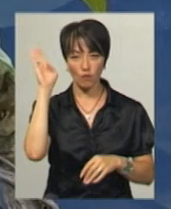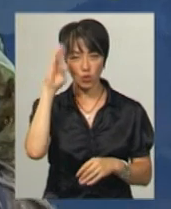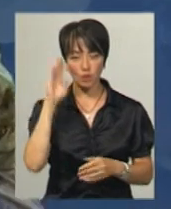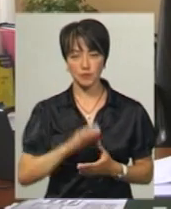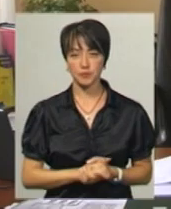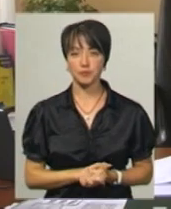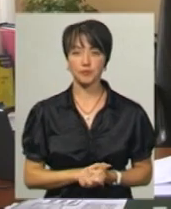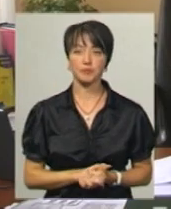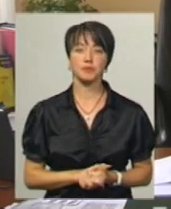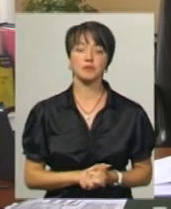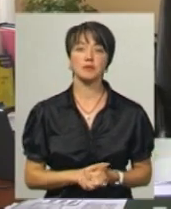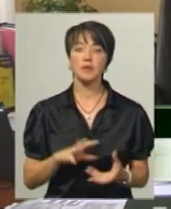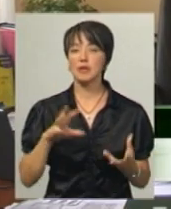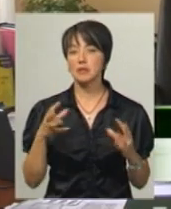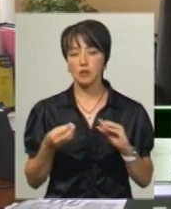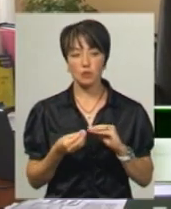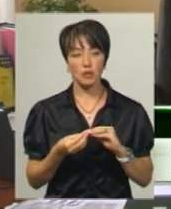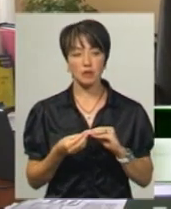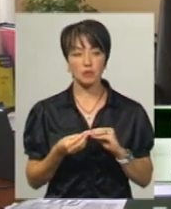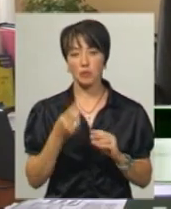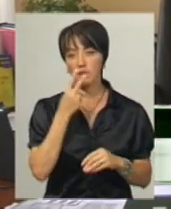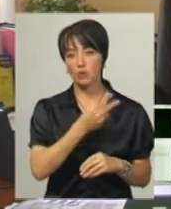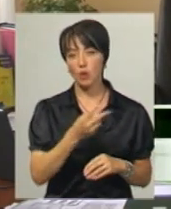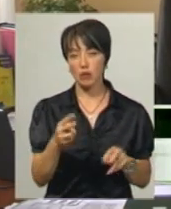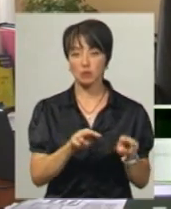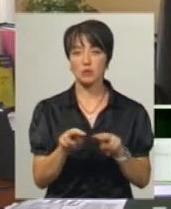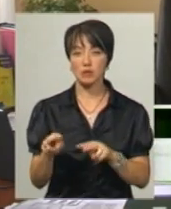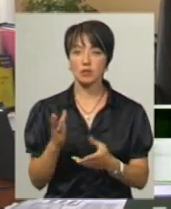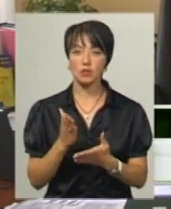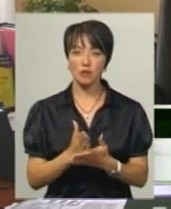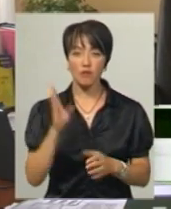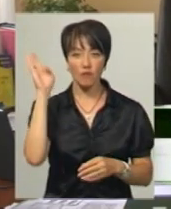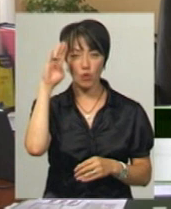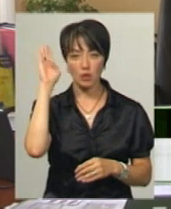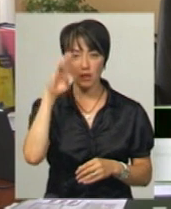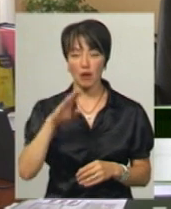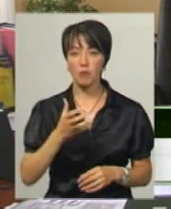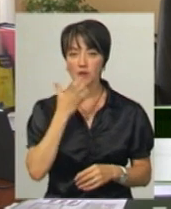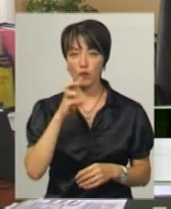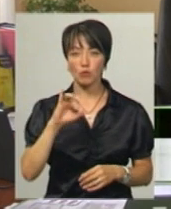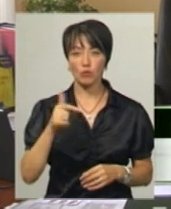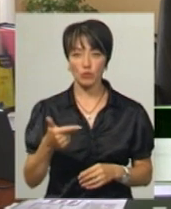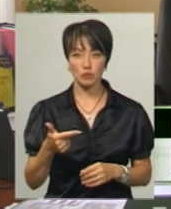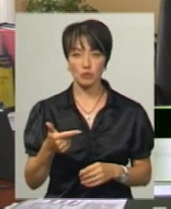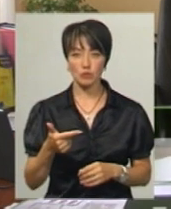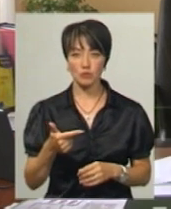Наталя Солгуб. За результатами візуального спостереження спостерігається вода в південному бугі